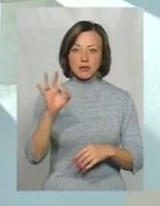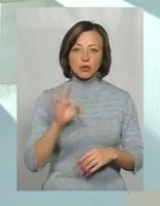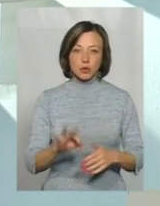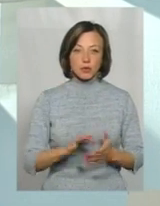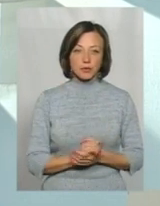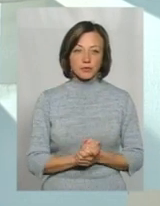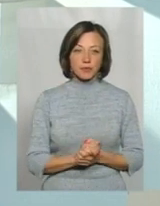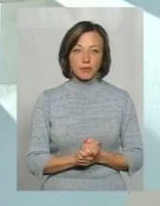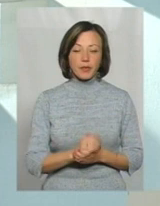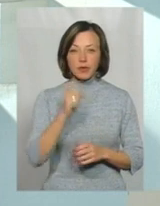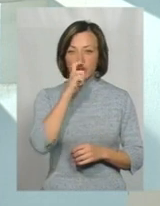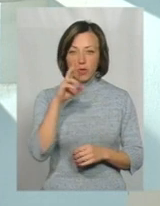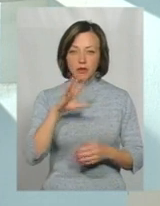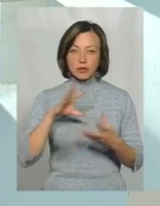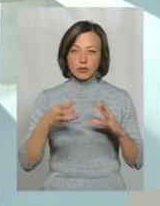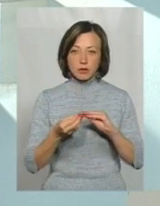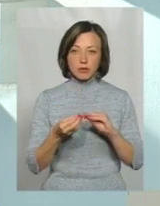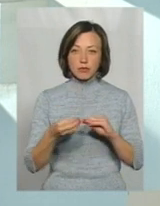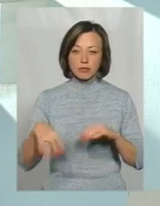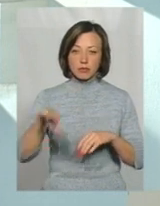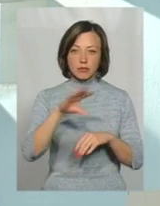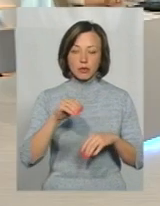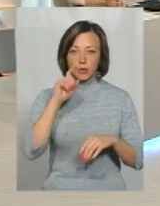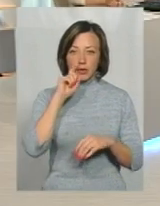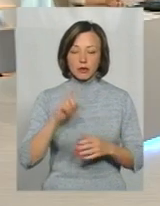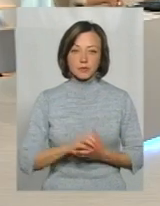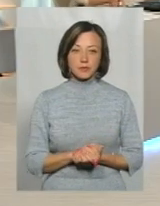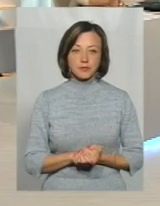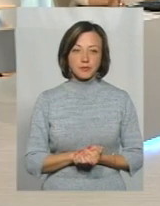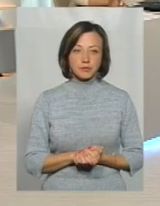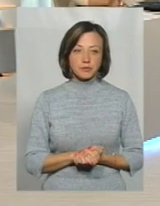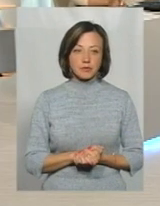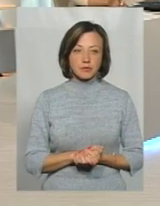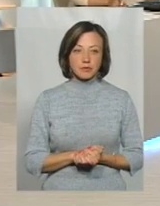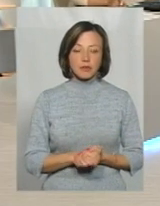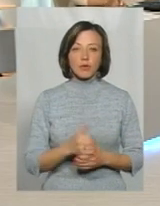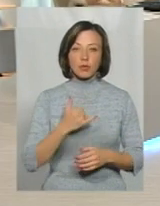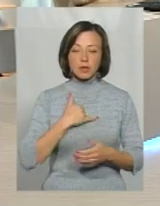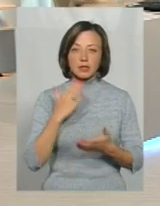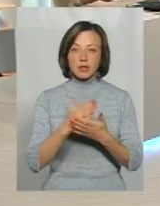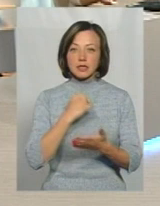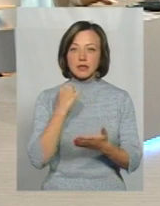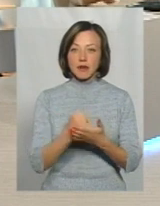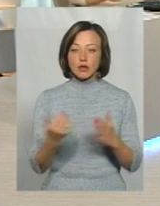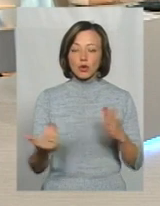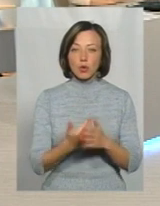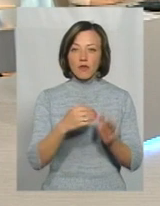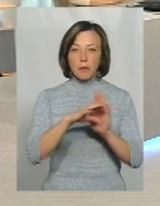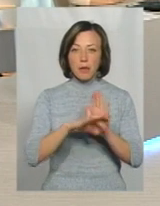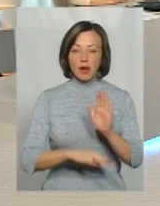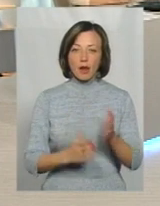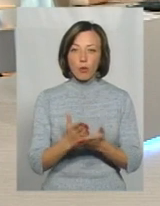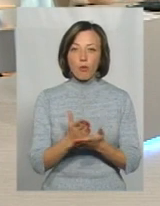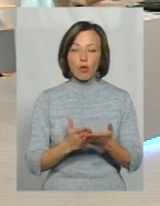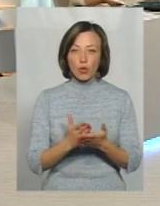Також досить непоганий показник, якщо брати по Україні. Також в нас затверджений є новий перелік тих